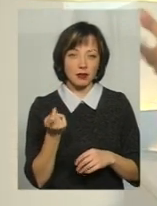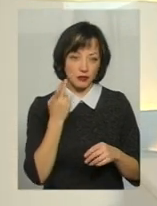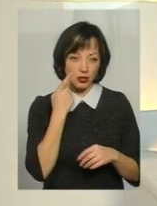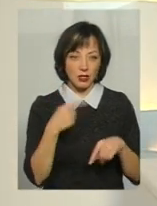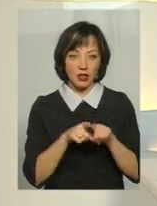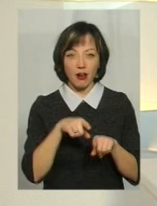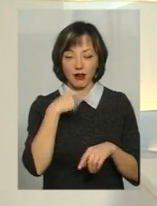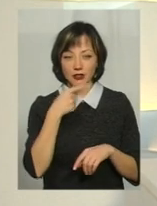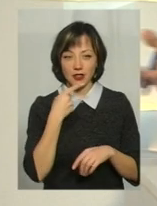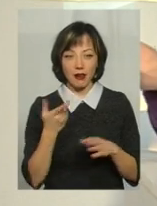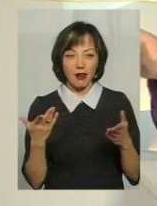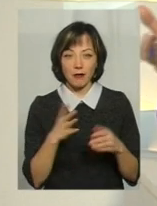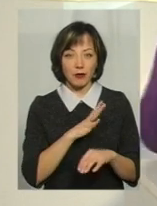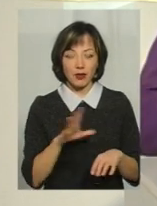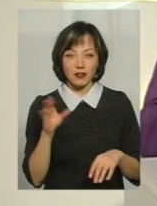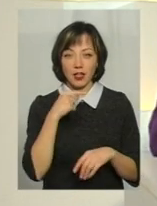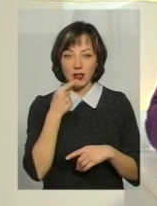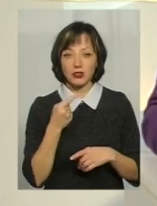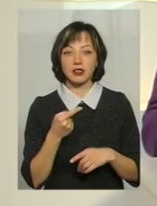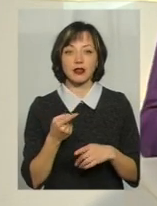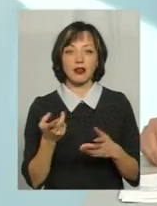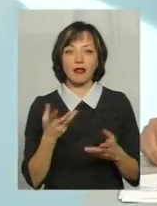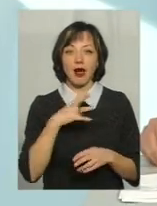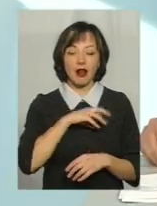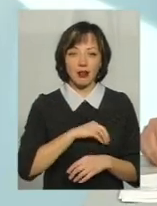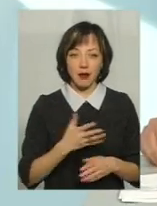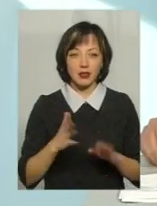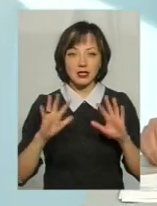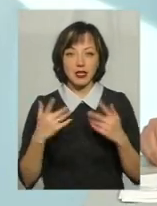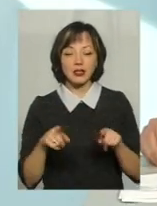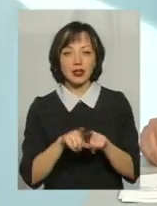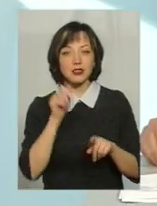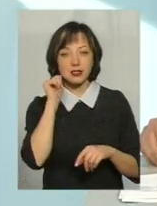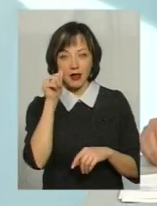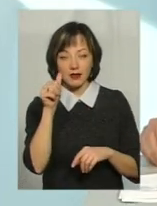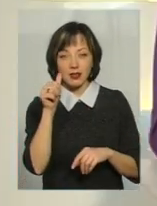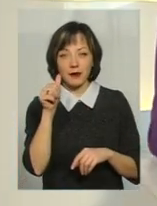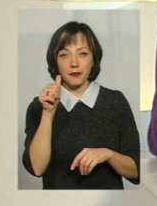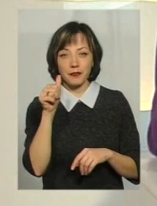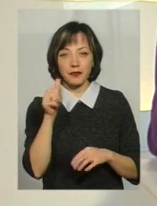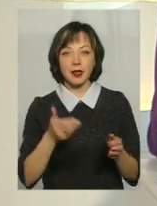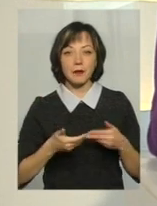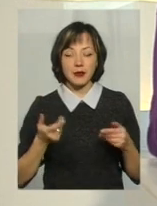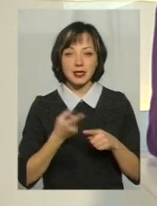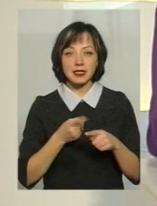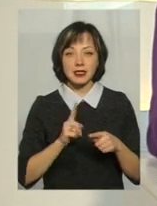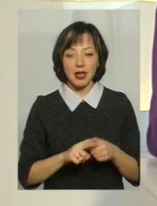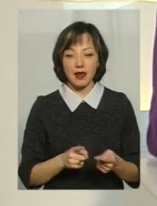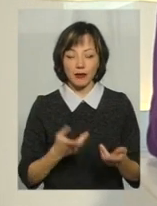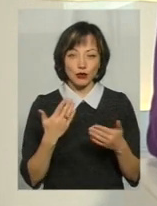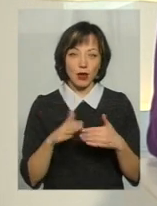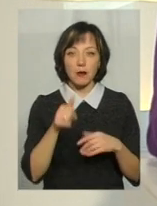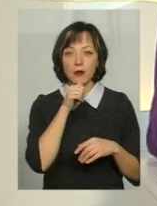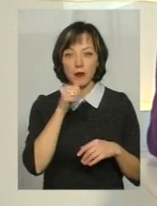так кажуть. Яка б не була, всі кажуть, що нерентабельно. Не станеться так, що завтра... Ми вже цей варіант в Мельницькому